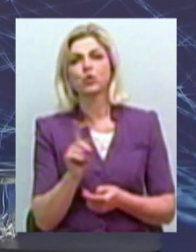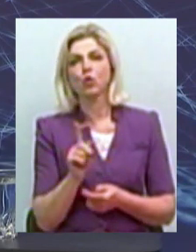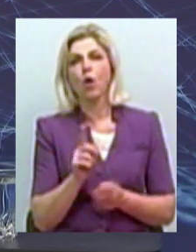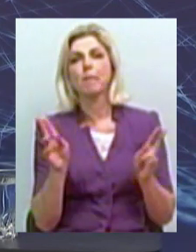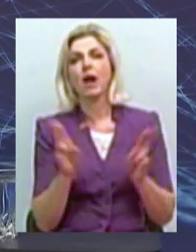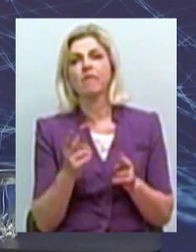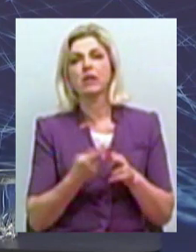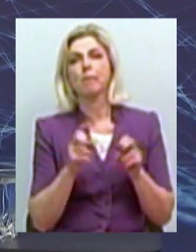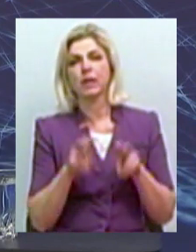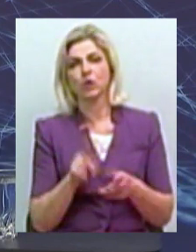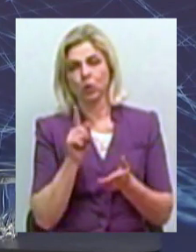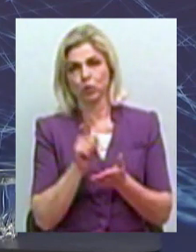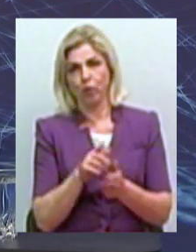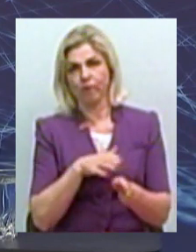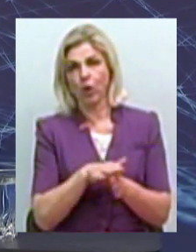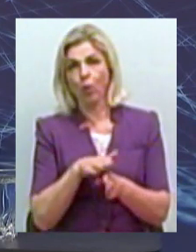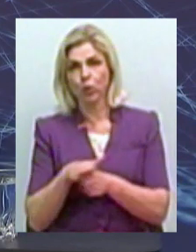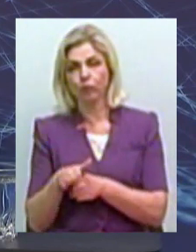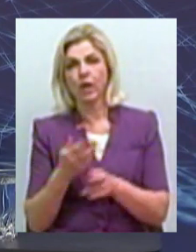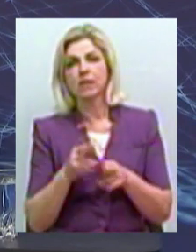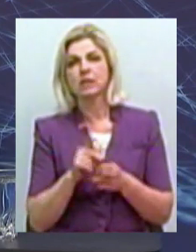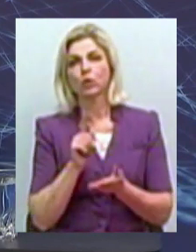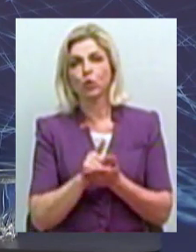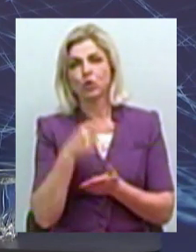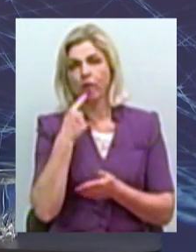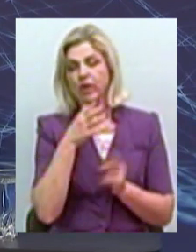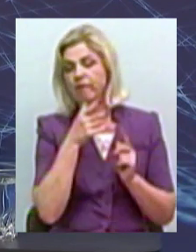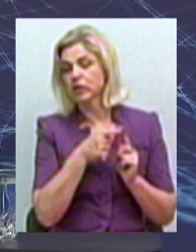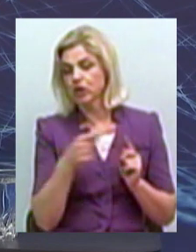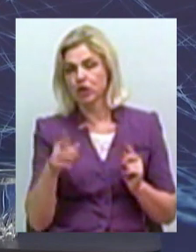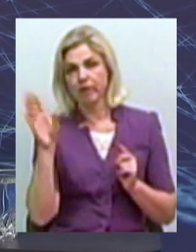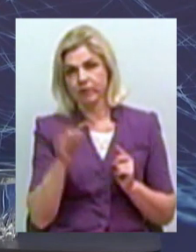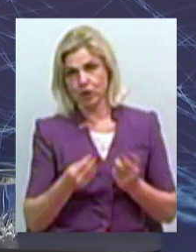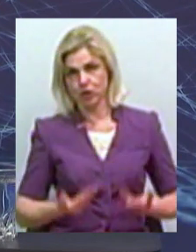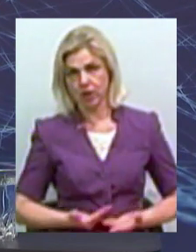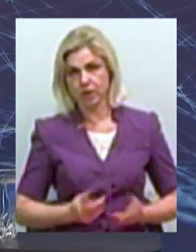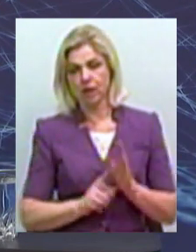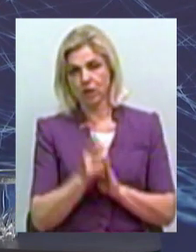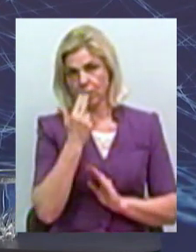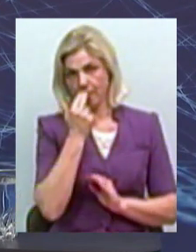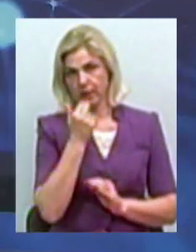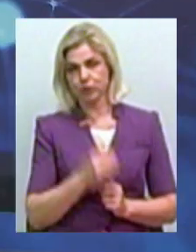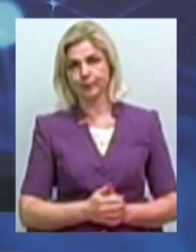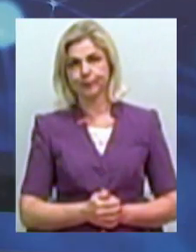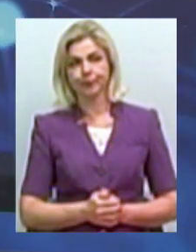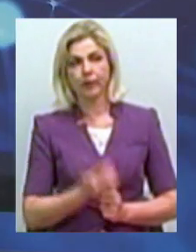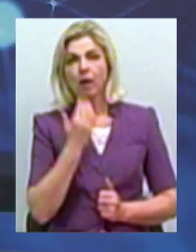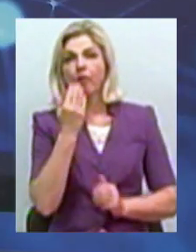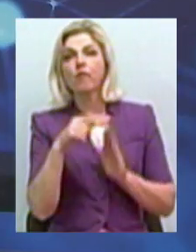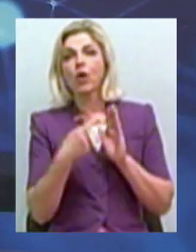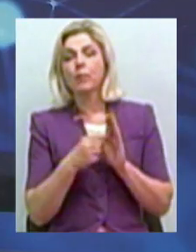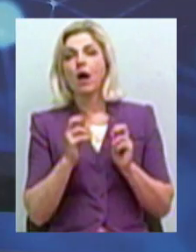правила безпеки мають виконуватися. Це маємо говорити на протязі всього життя, починаючи з маличку. А як часто від